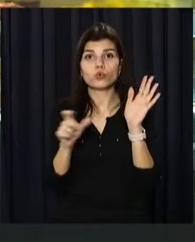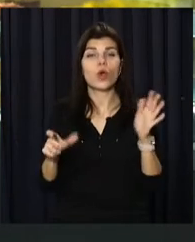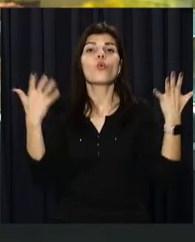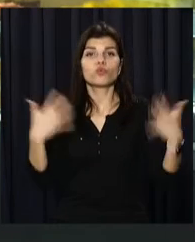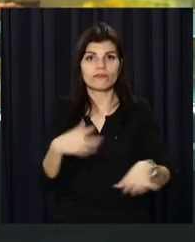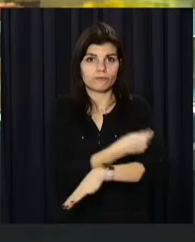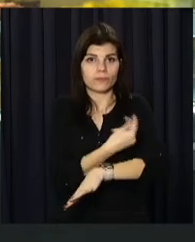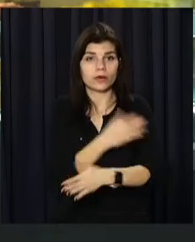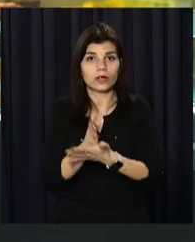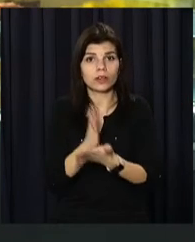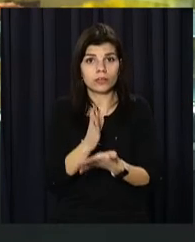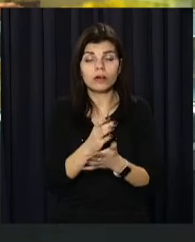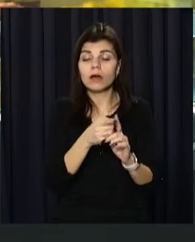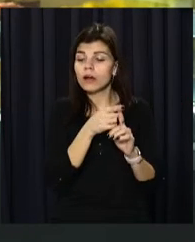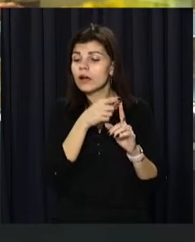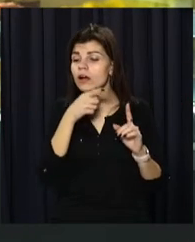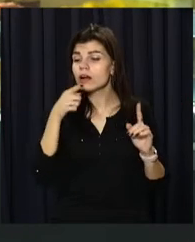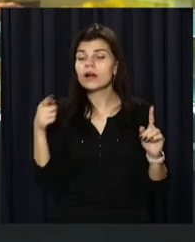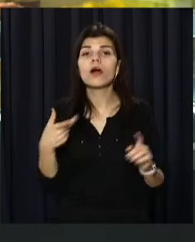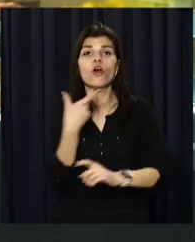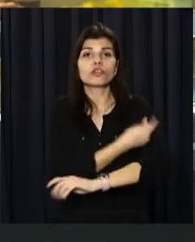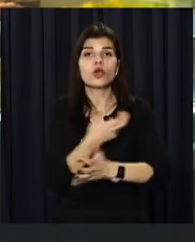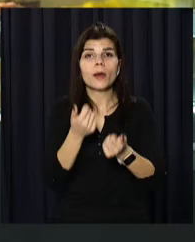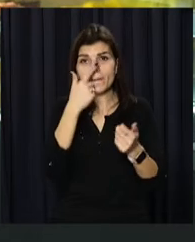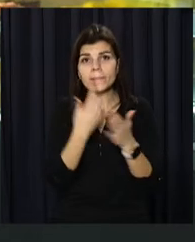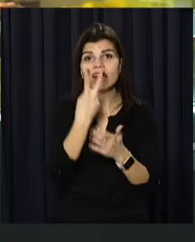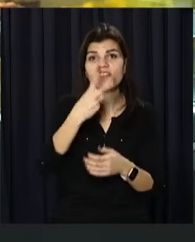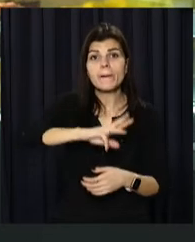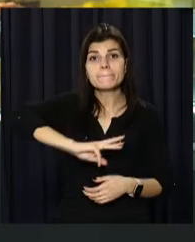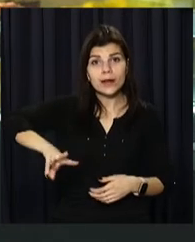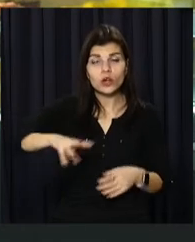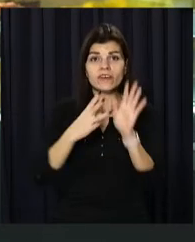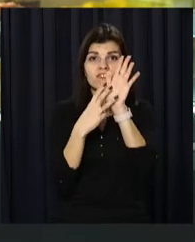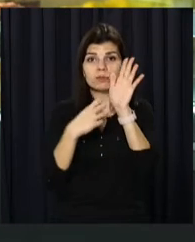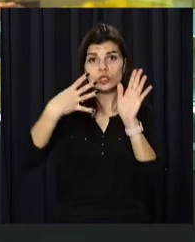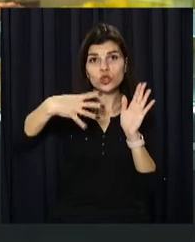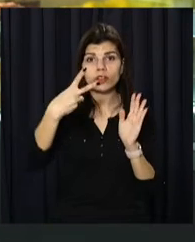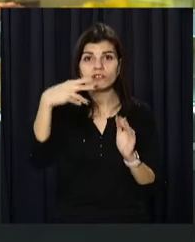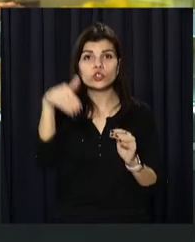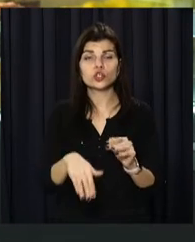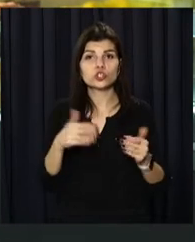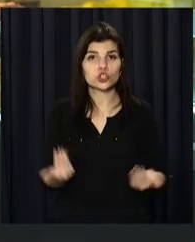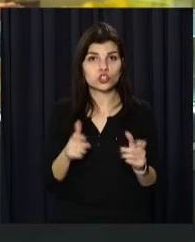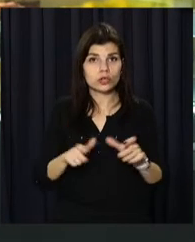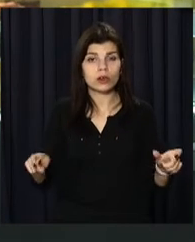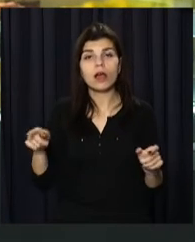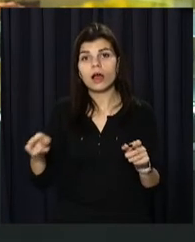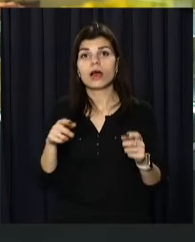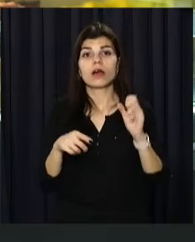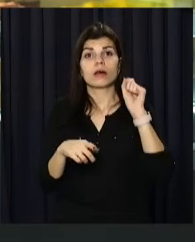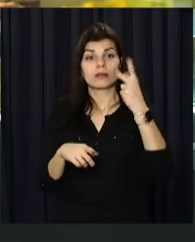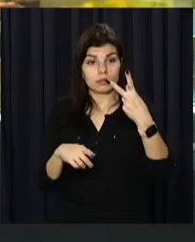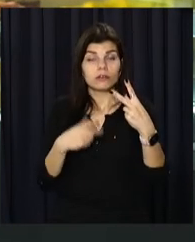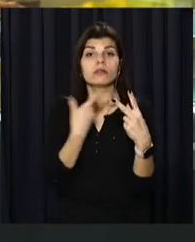Загалом за час вакцинальної кампанії щеплення отримали понад 2 мільйони 842 тисячі жителів. Із них двома